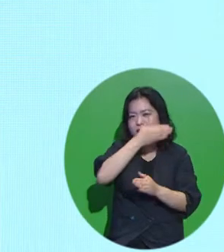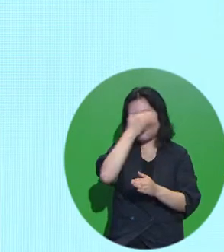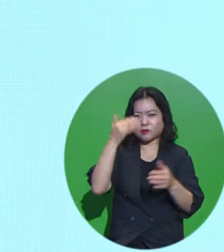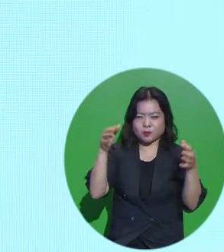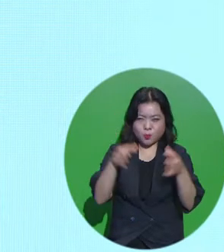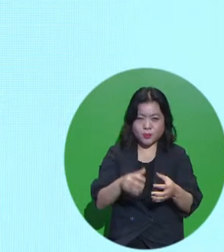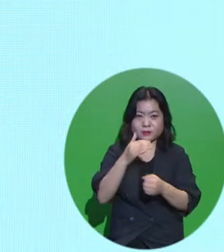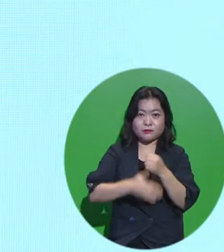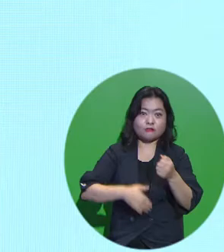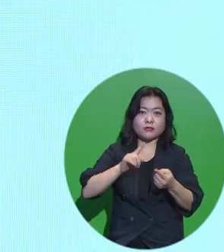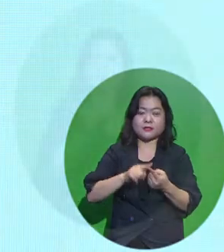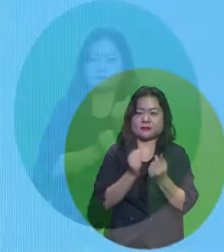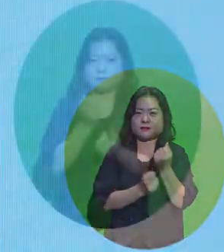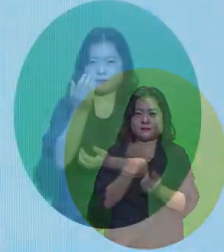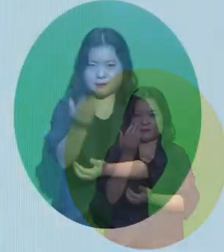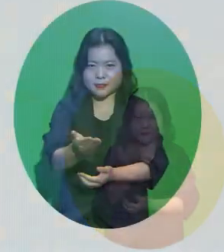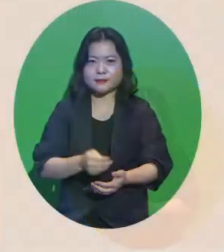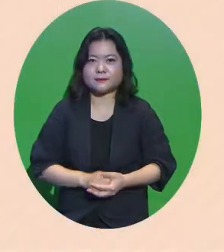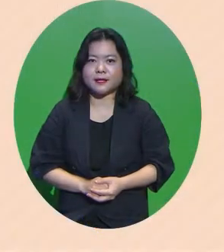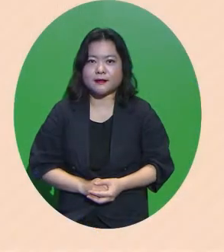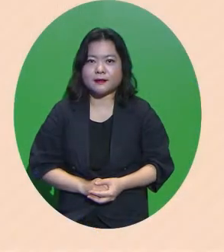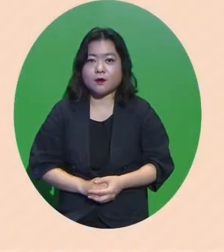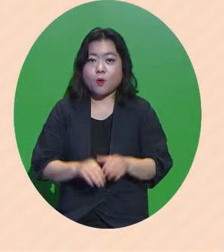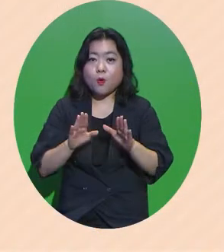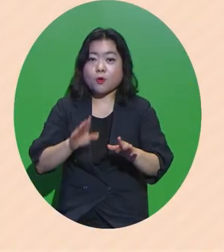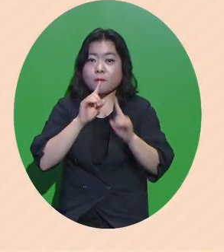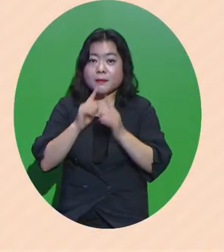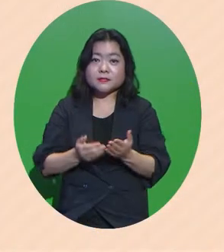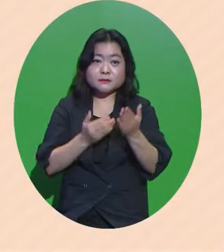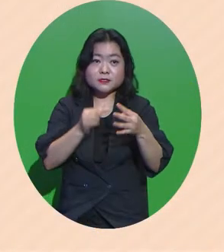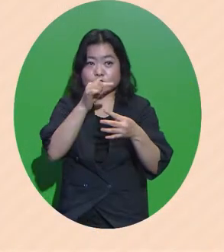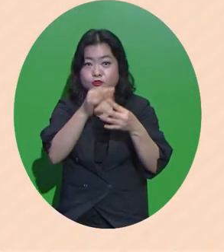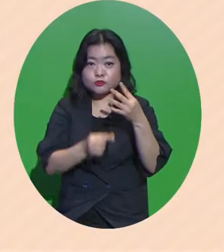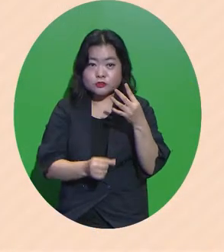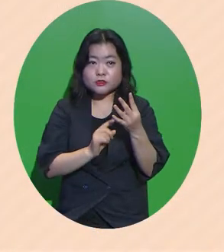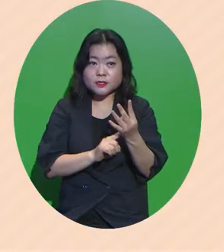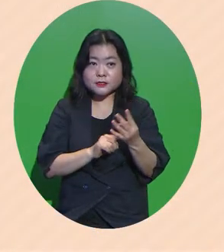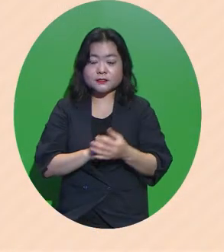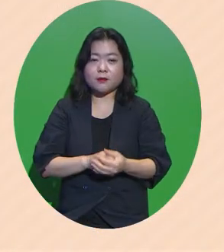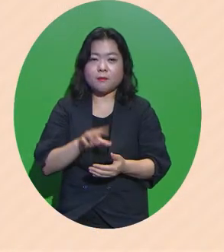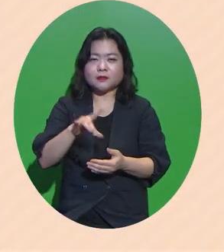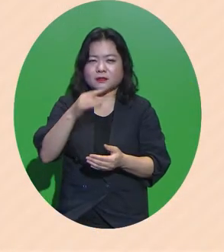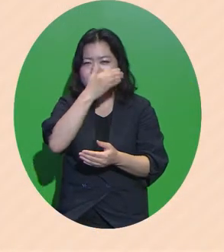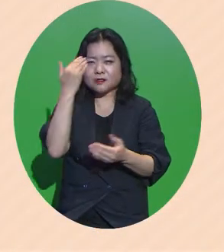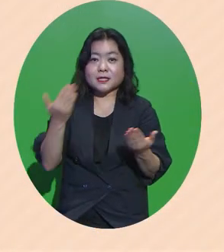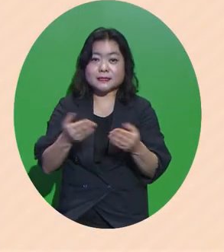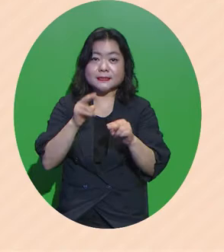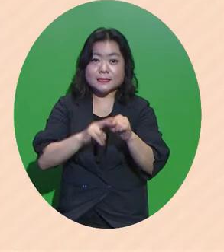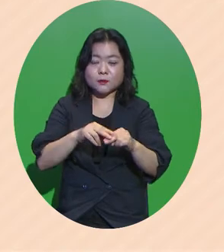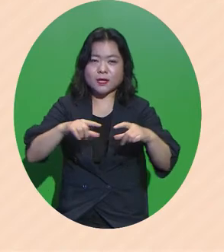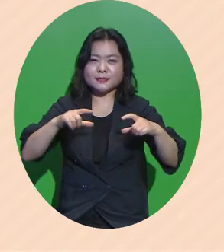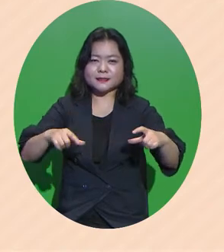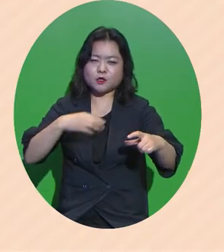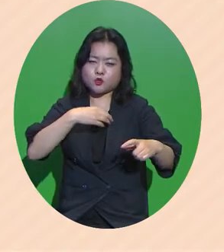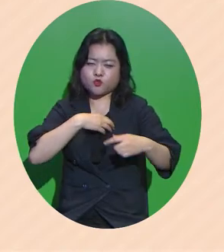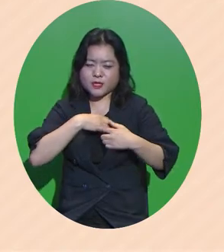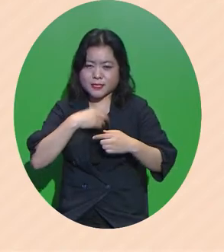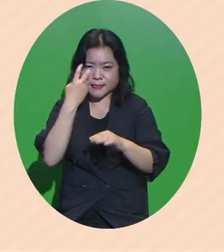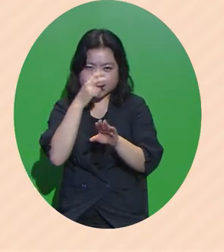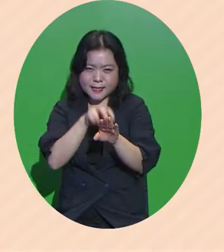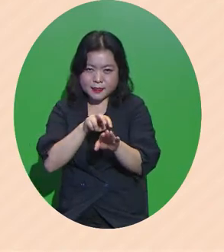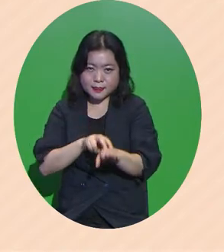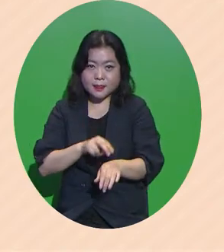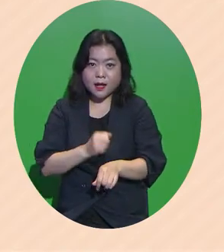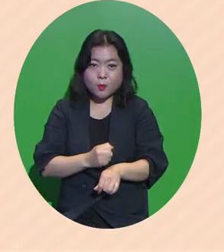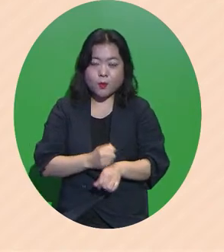대구에 대해서 말씀드리도록 하겠습니다 오늘 말씀드릴 순서는 먼저 청년 일자리와 지역의 위기를 진단하고